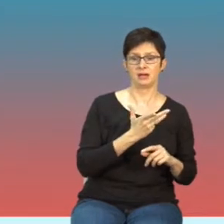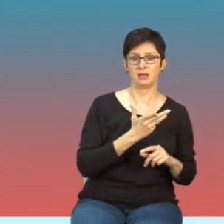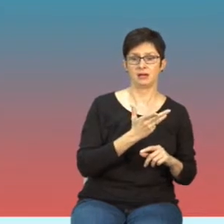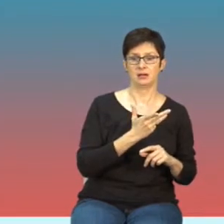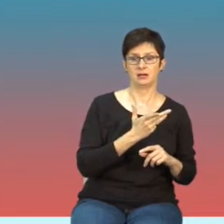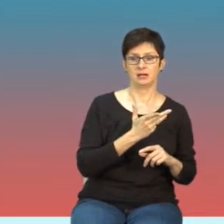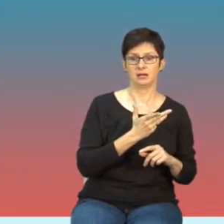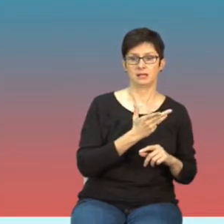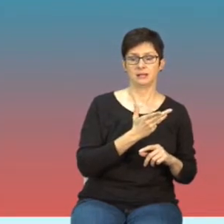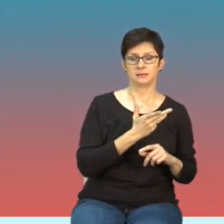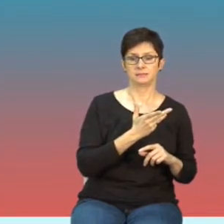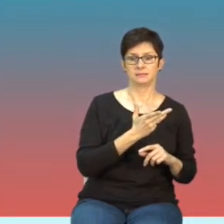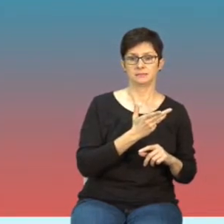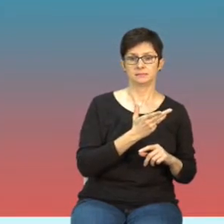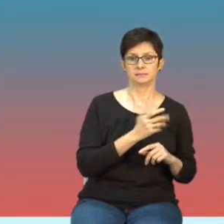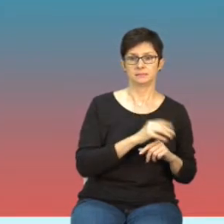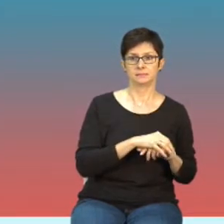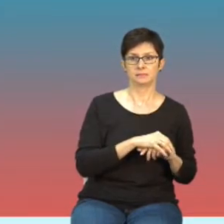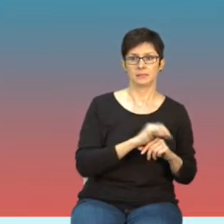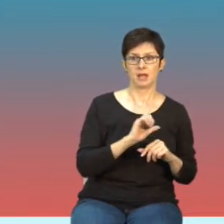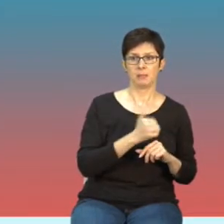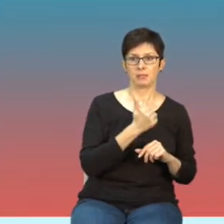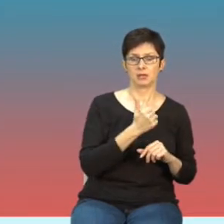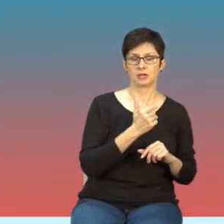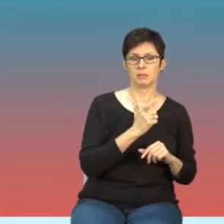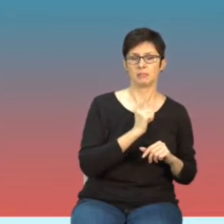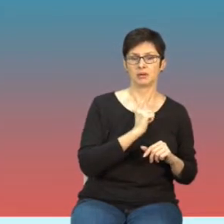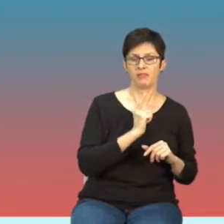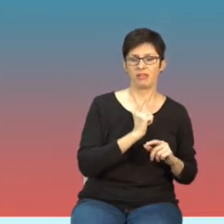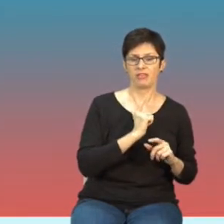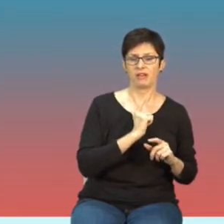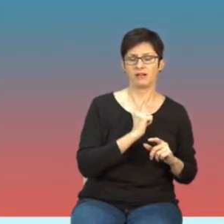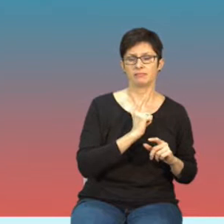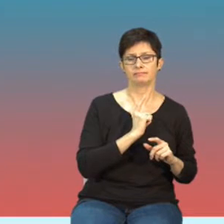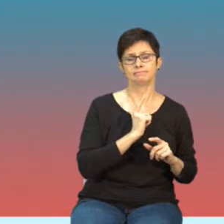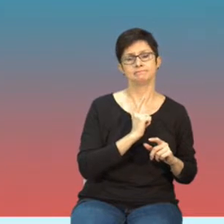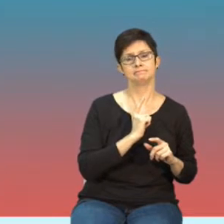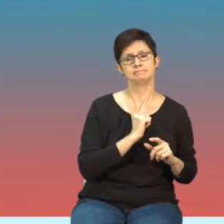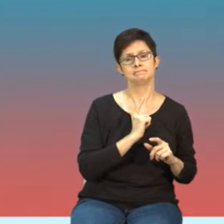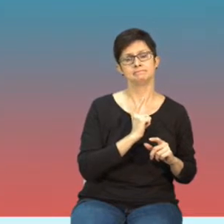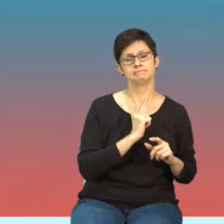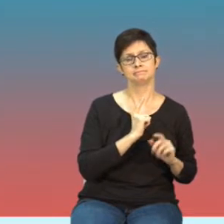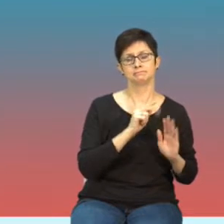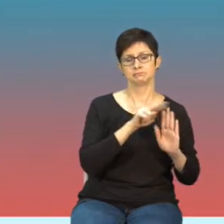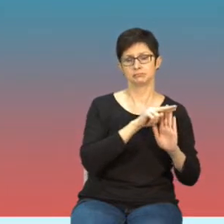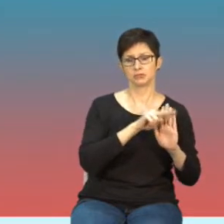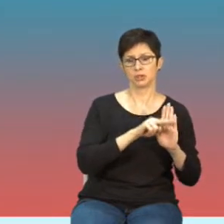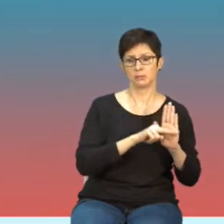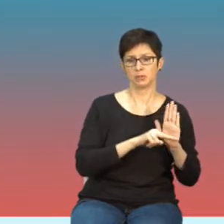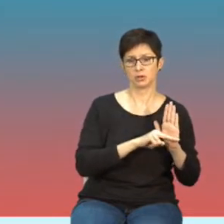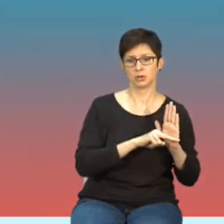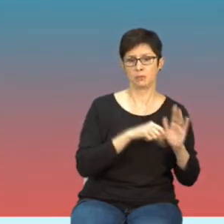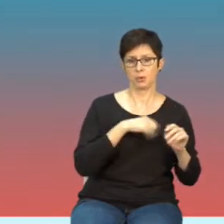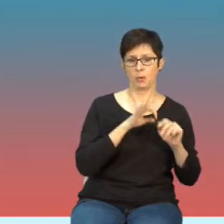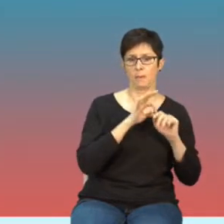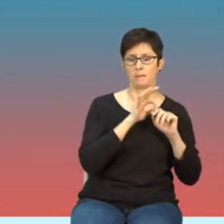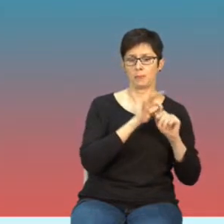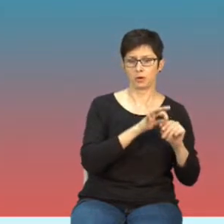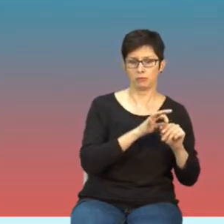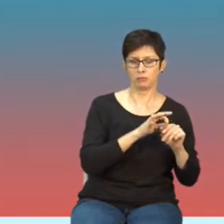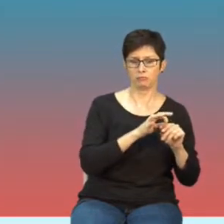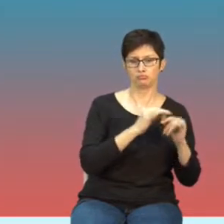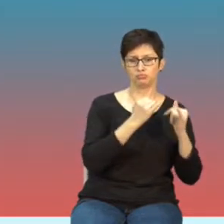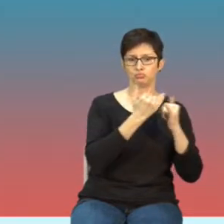fabryczne normatywy były wprowadzane przez poszczególne